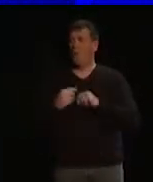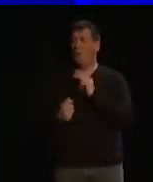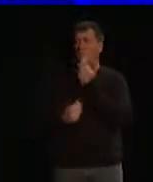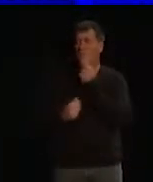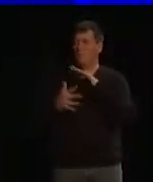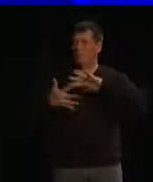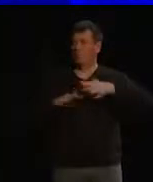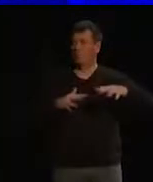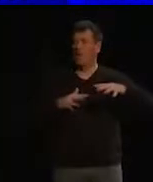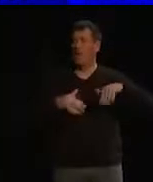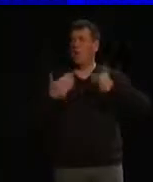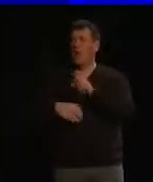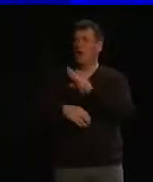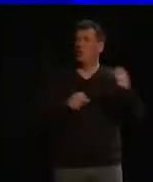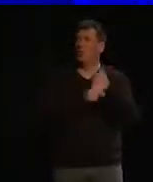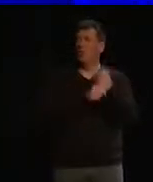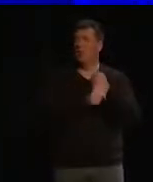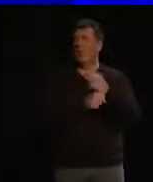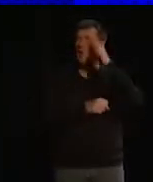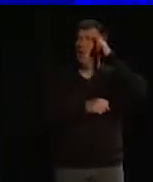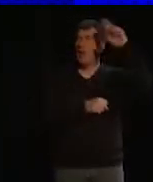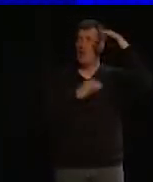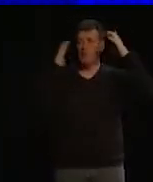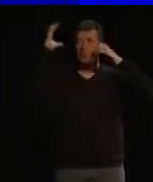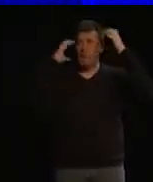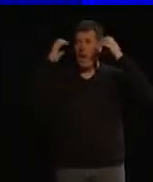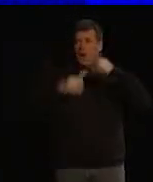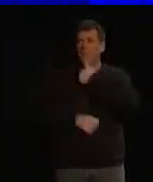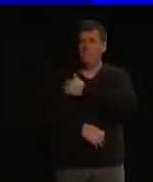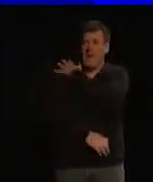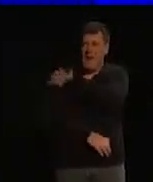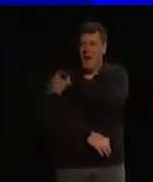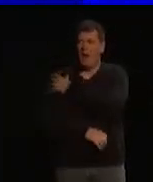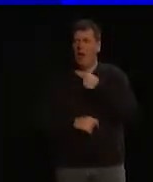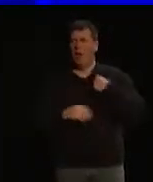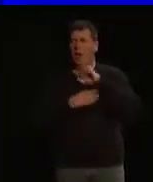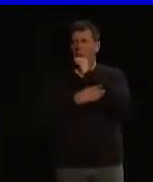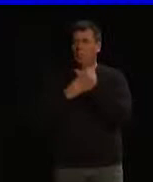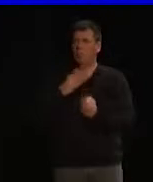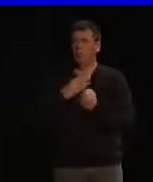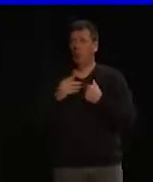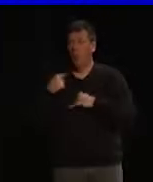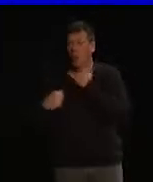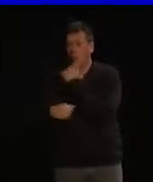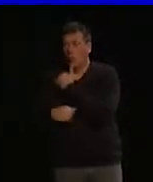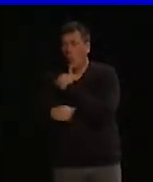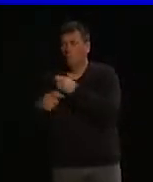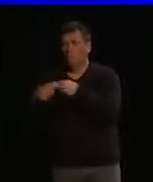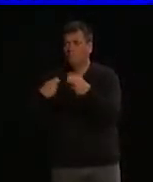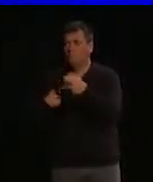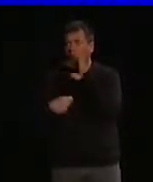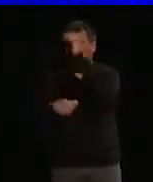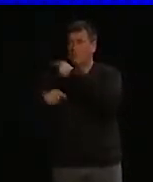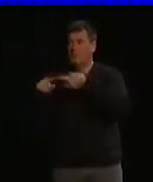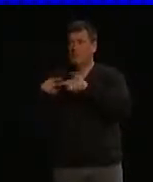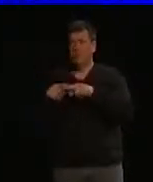bout d'un moment, en rêver la nuit, ressentir des douleurs, avoir l'impression d'être surmené. Vous allez aussi faire des erreurs, oublier des choses, vos